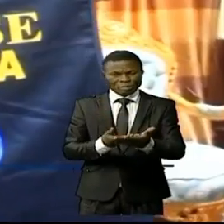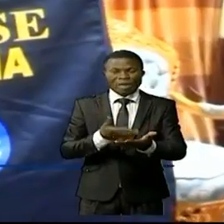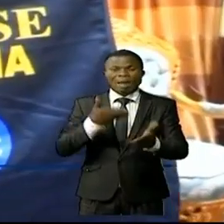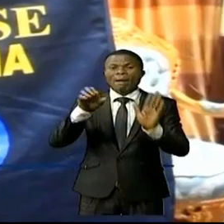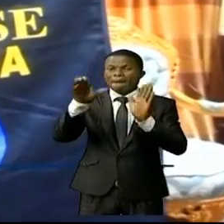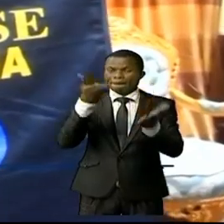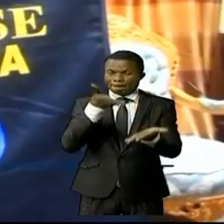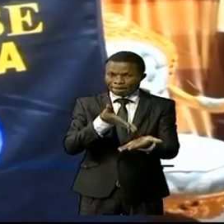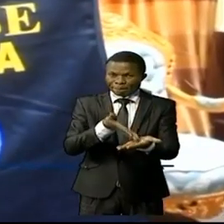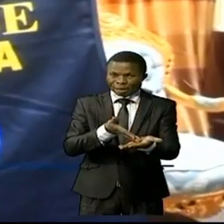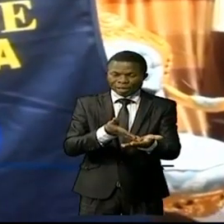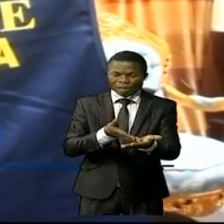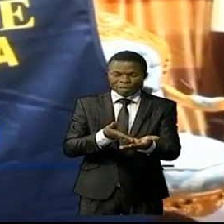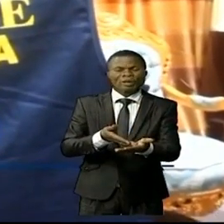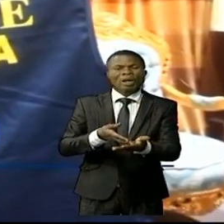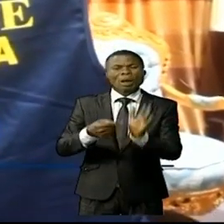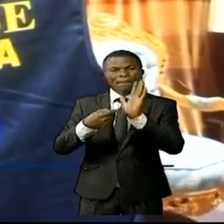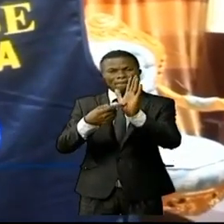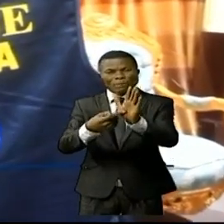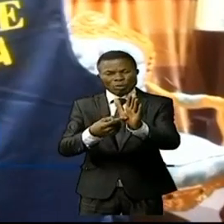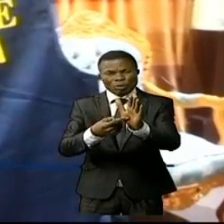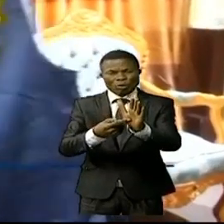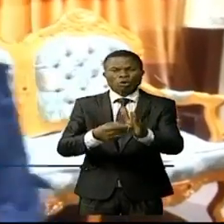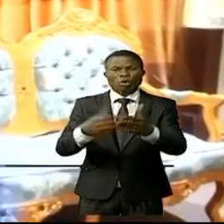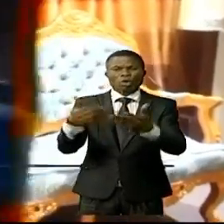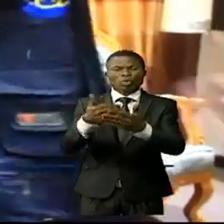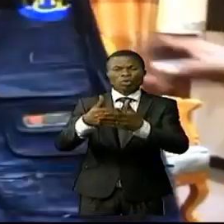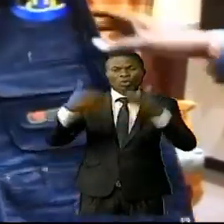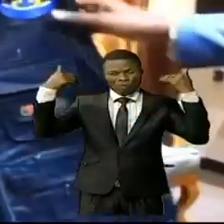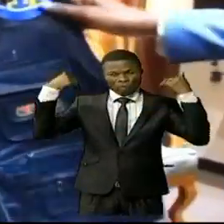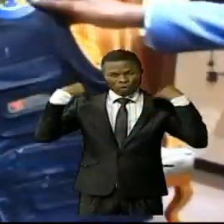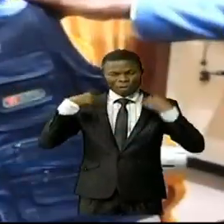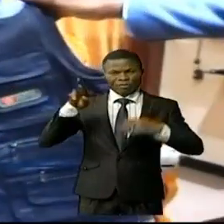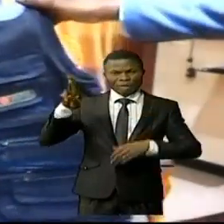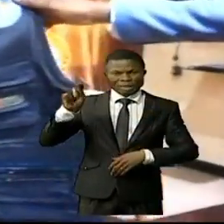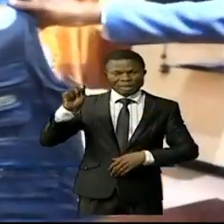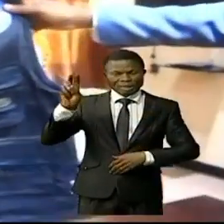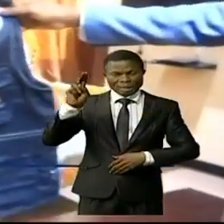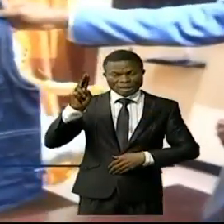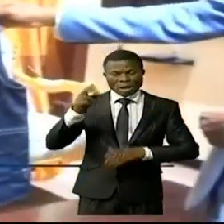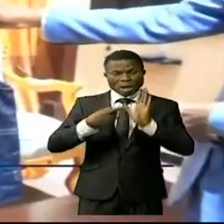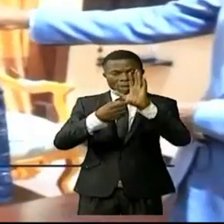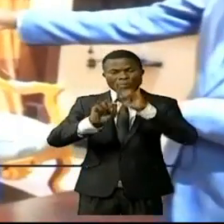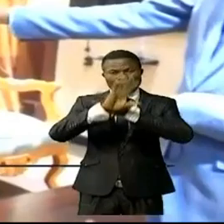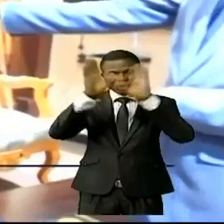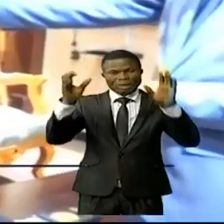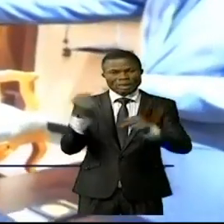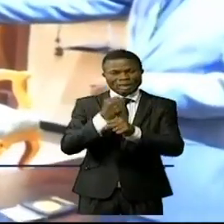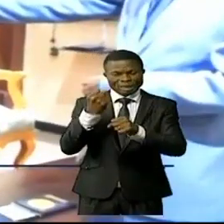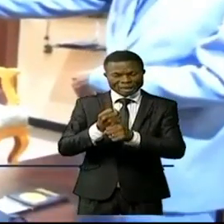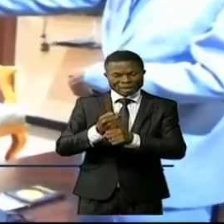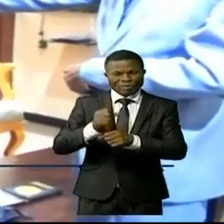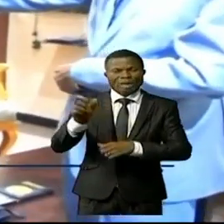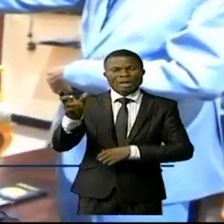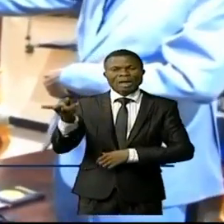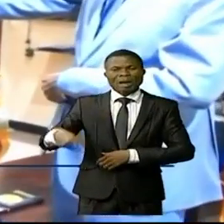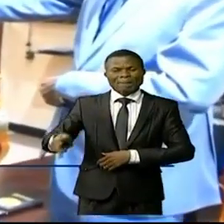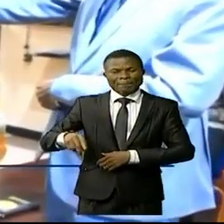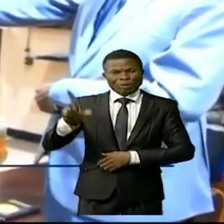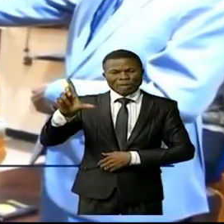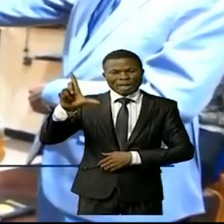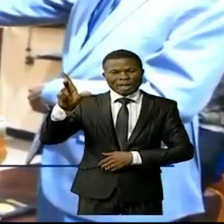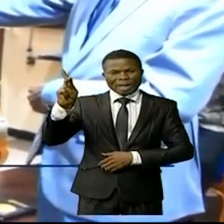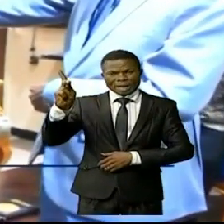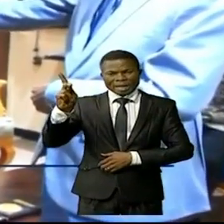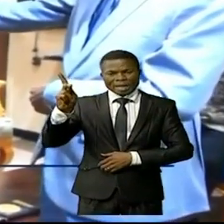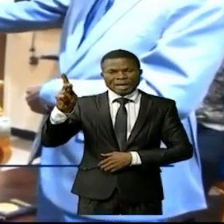de gilets a été présenté au numéro 1 de la RTNC pour la visibilité des agents de la RTNC à Kamina et dans